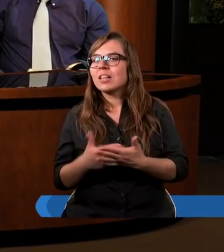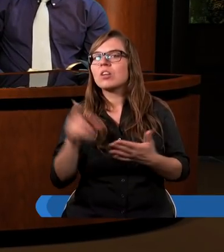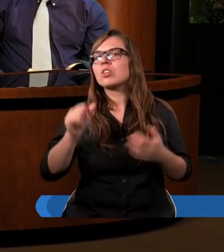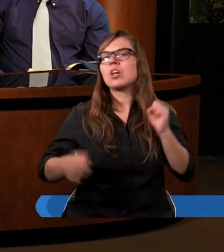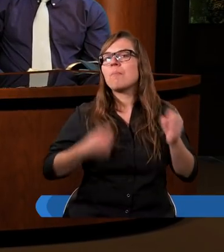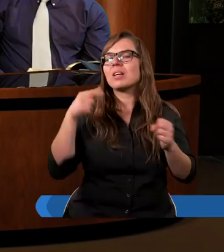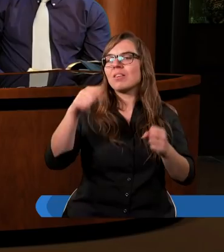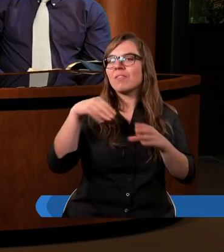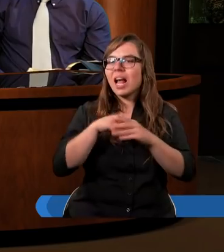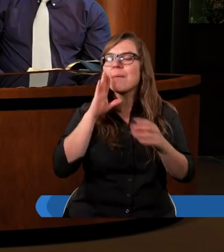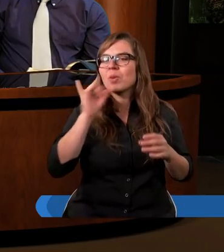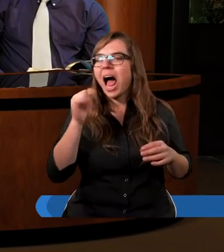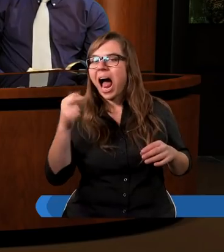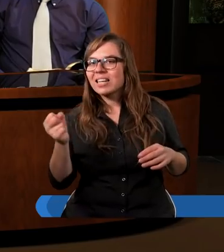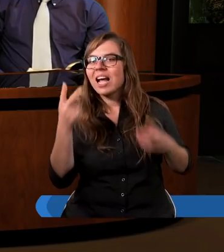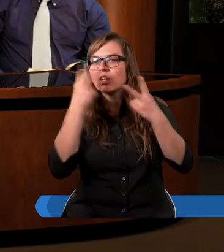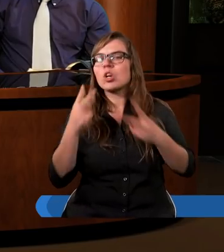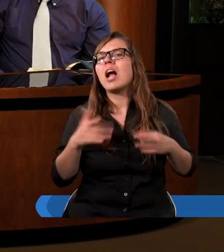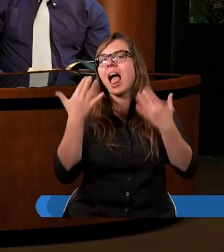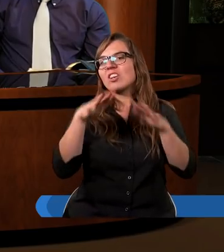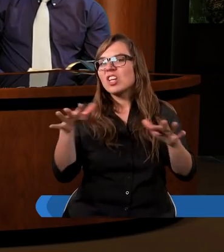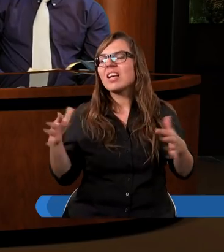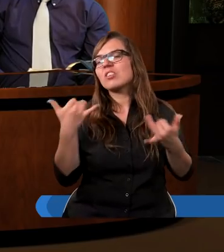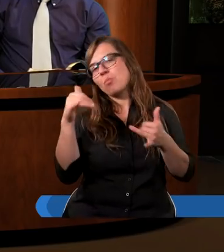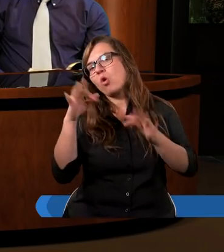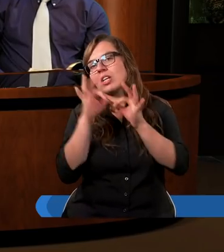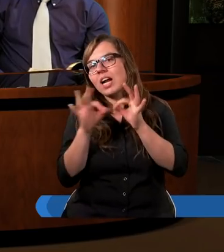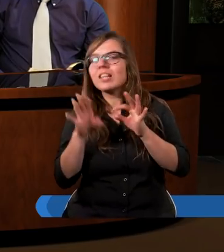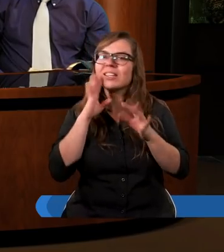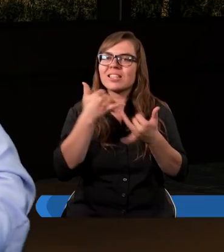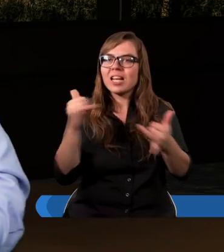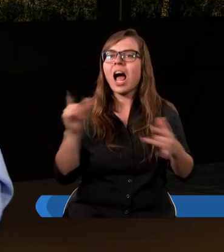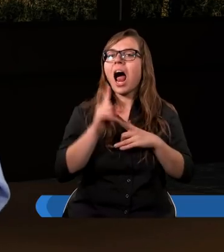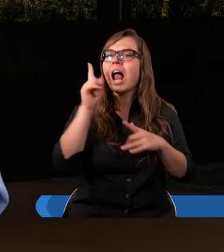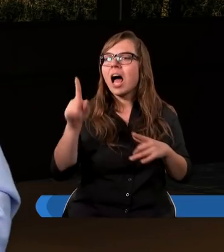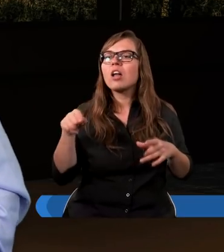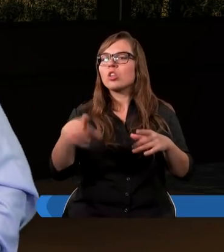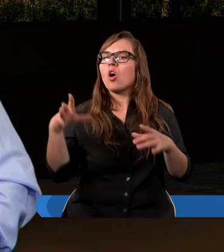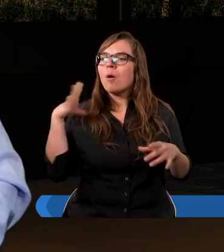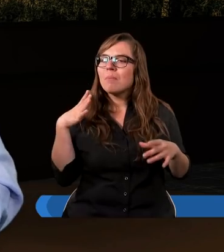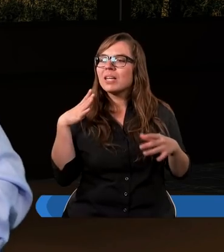jak już zresztą Ania czytała, liczniejsi i może szczególni i tak dalej. Czyli to był